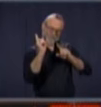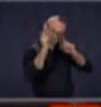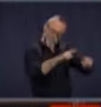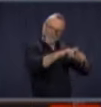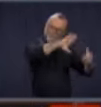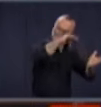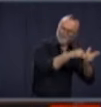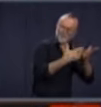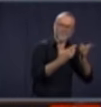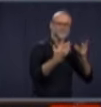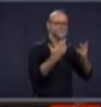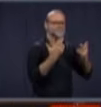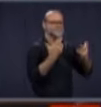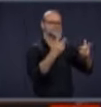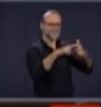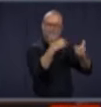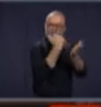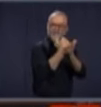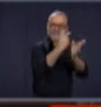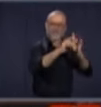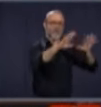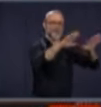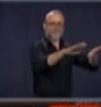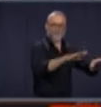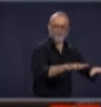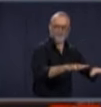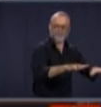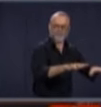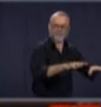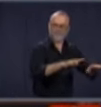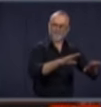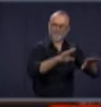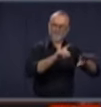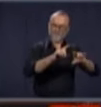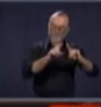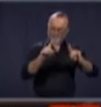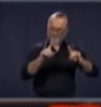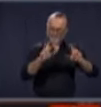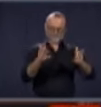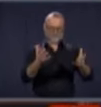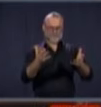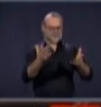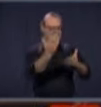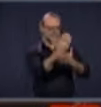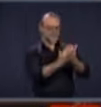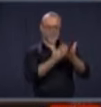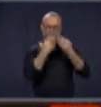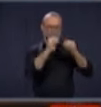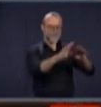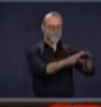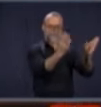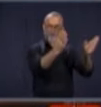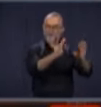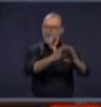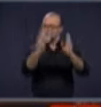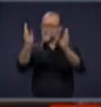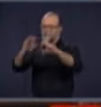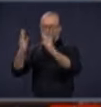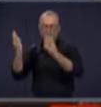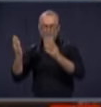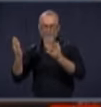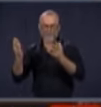à y aller en personne pour calmer la situation. Mais vous savez qu'avec la réouverture de certains